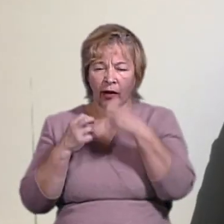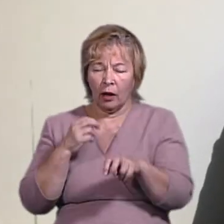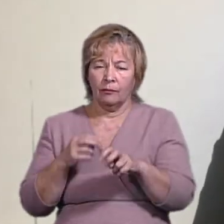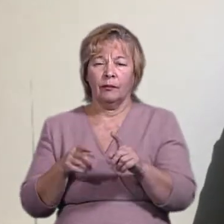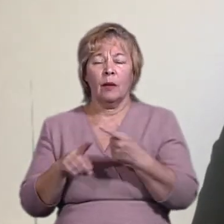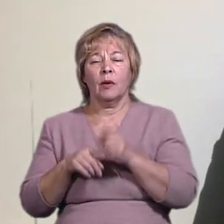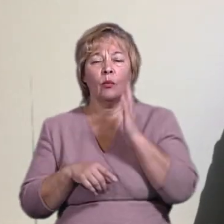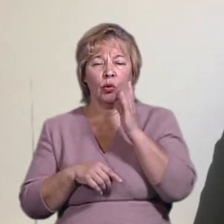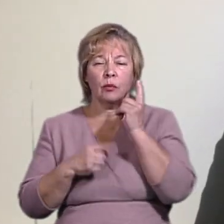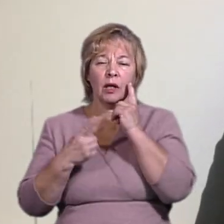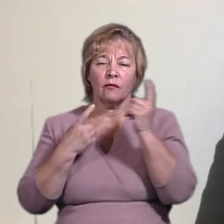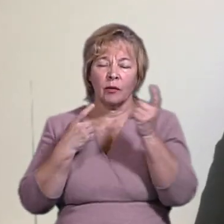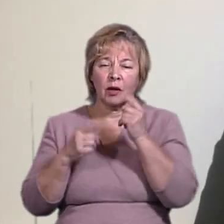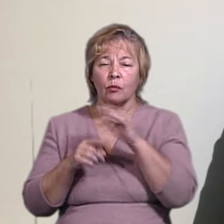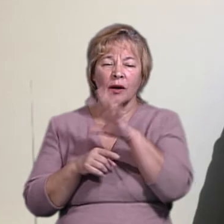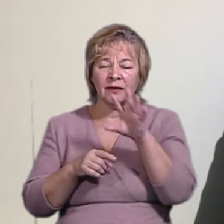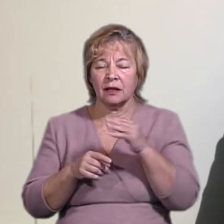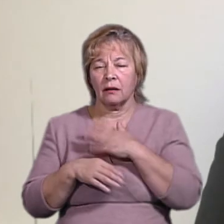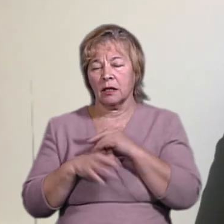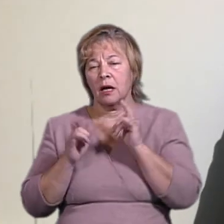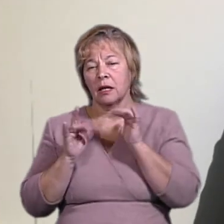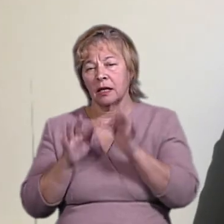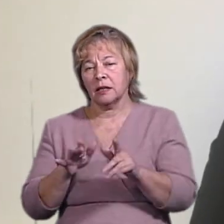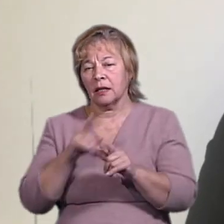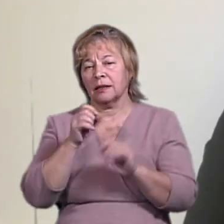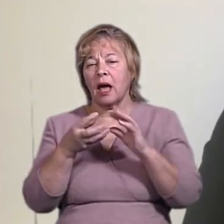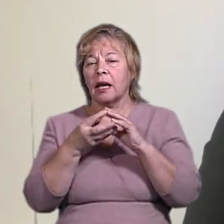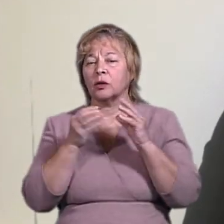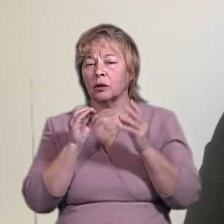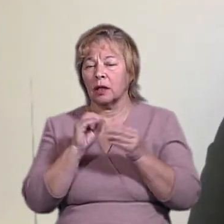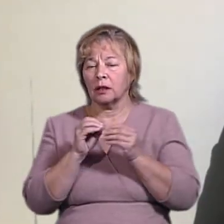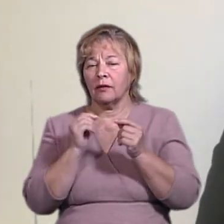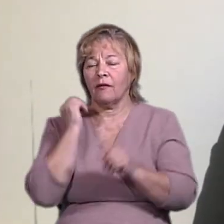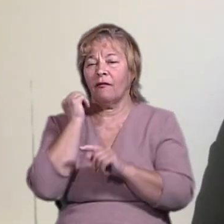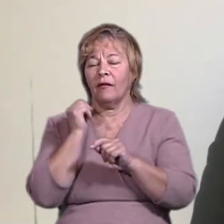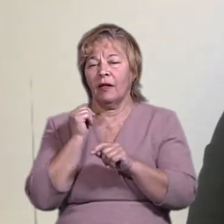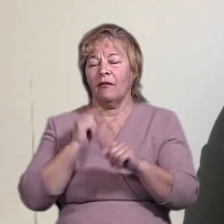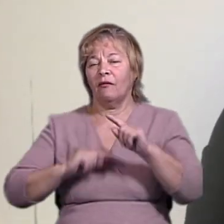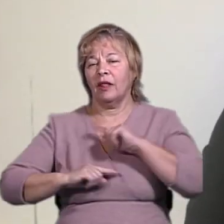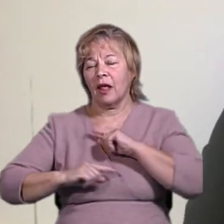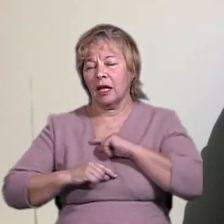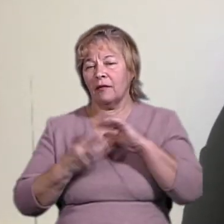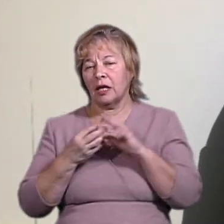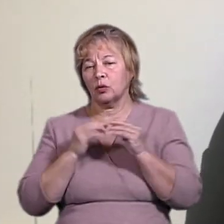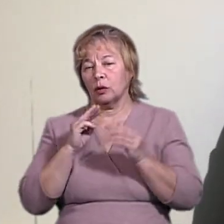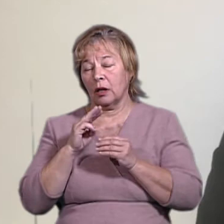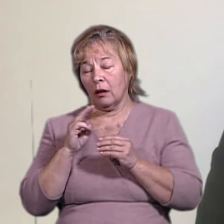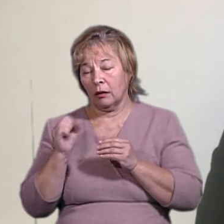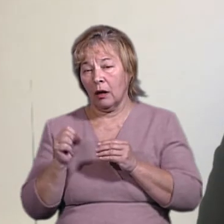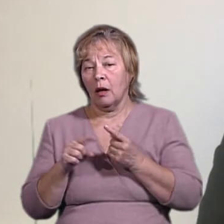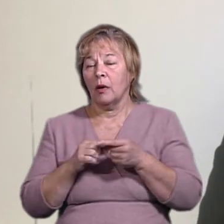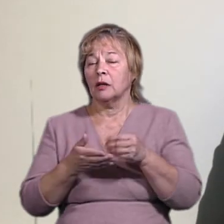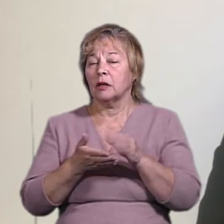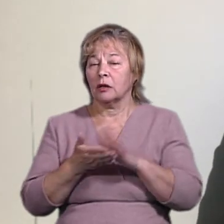ми будемо інформувати про всі наші дії за результатами їх фінального здійснення. Відповідно, як тільки позов буде